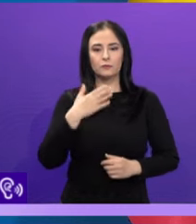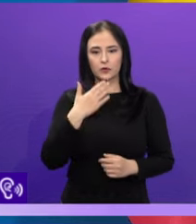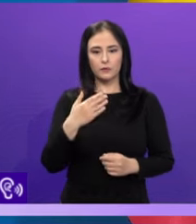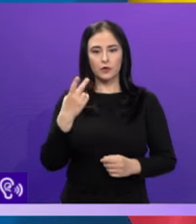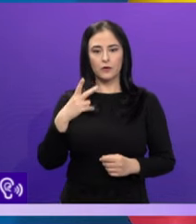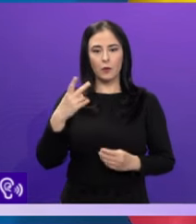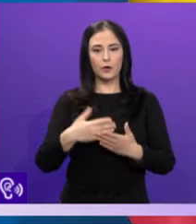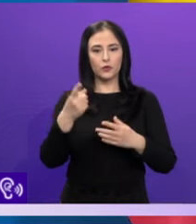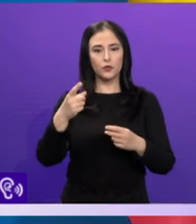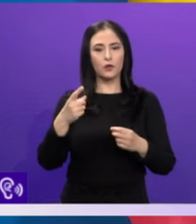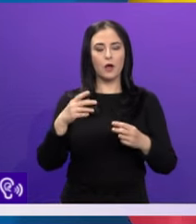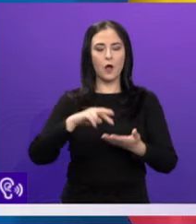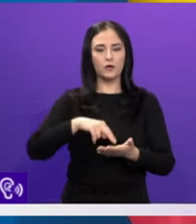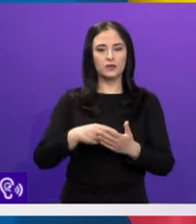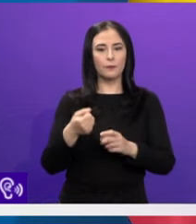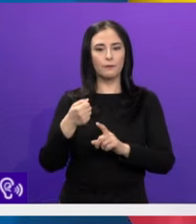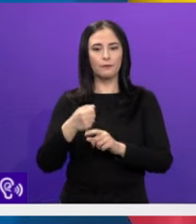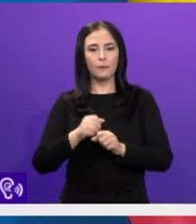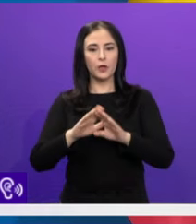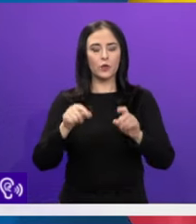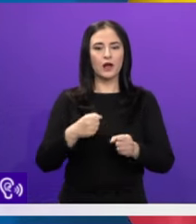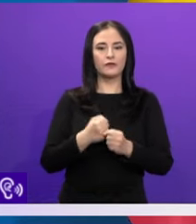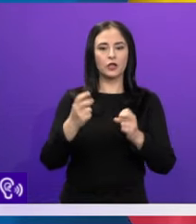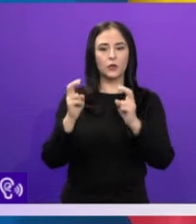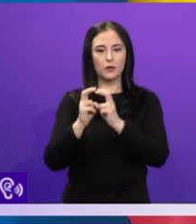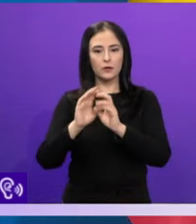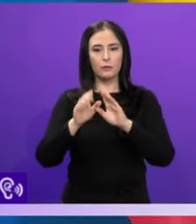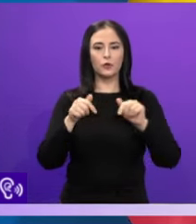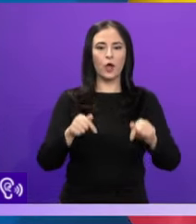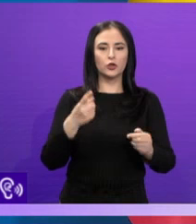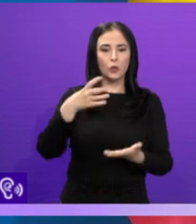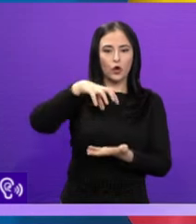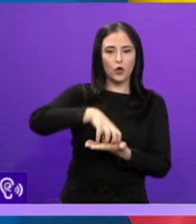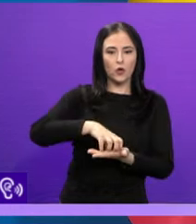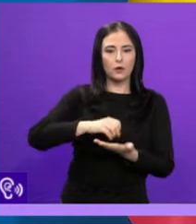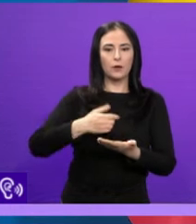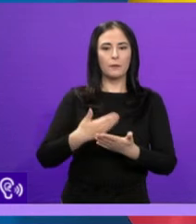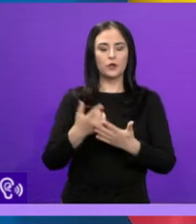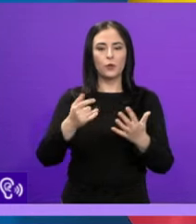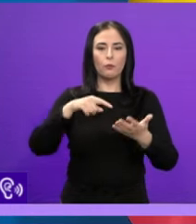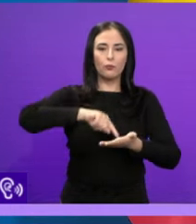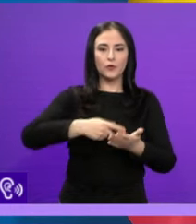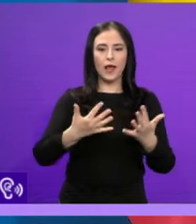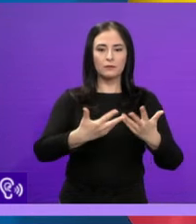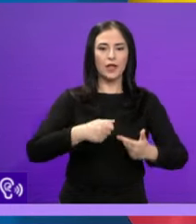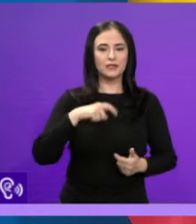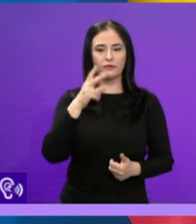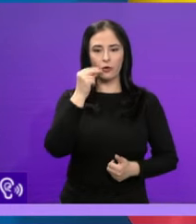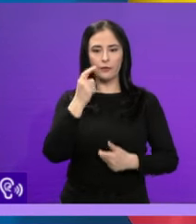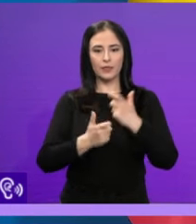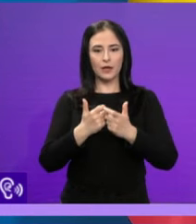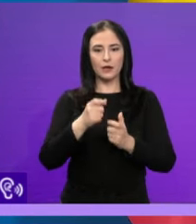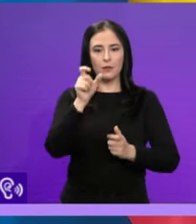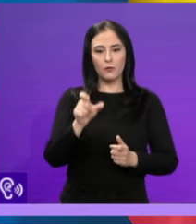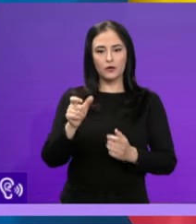procesul de reorganizare a administrației centrale și de reducerea posturilor cu încă două ministeri. Este vorba despre